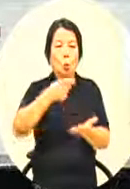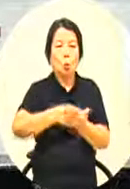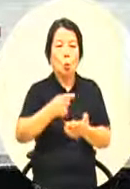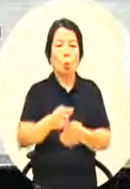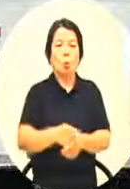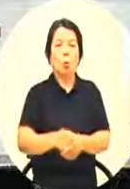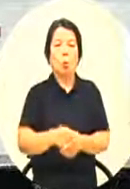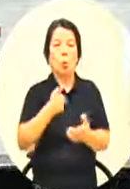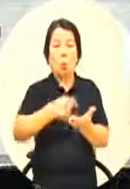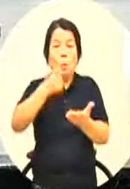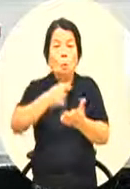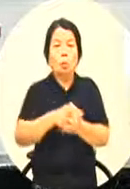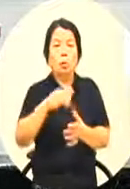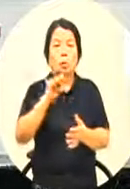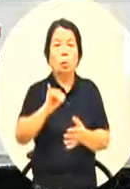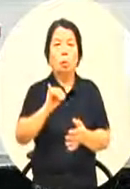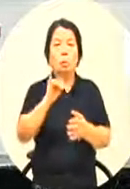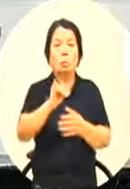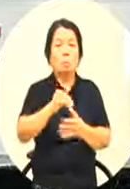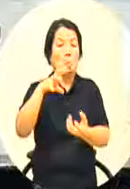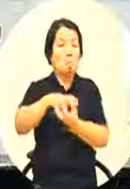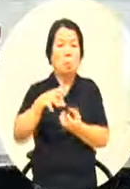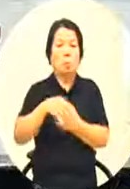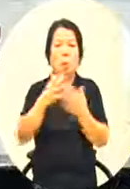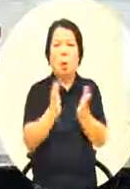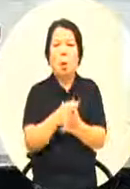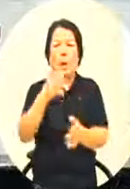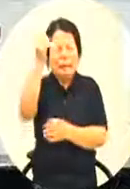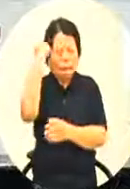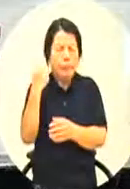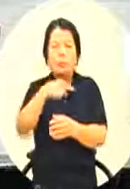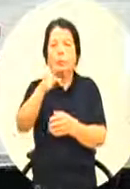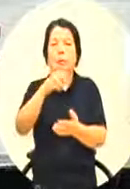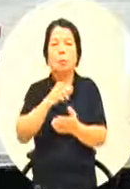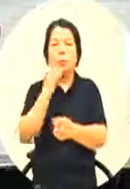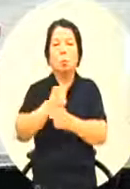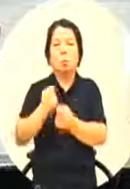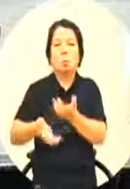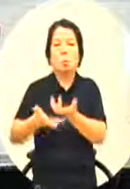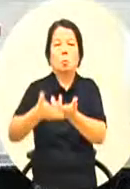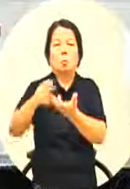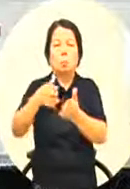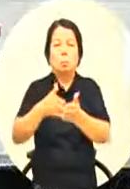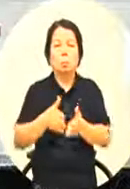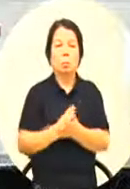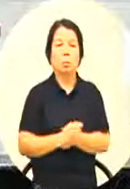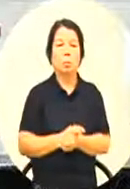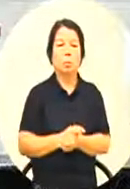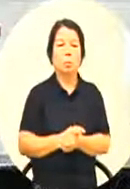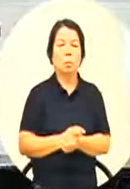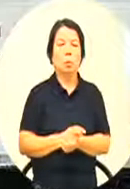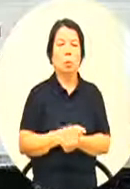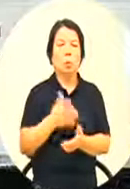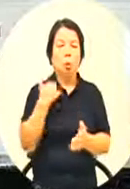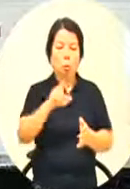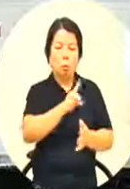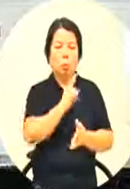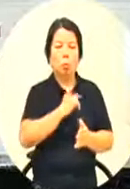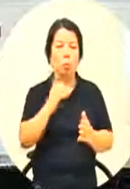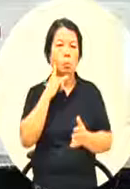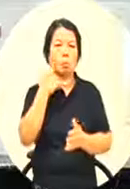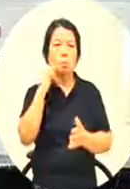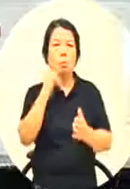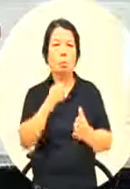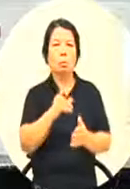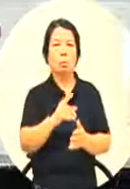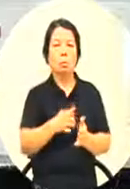千个便当他当然要提早做啊所以这个推起来我觉得如果我们站在我们自己是家长的立